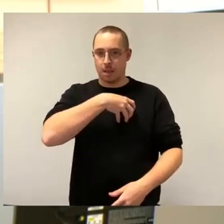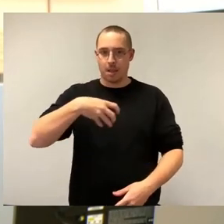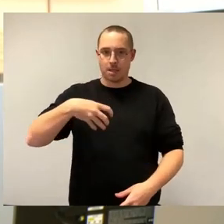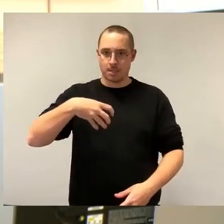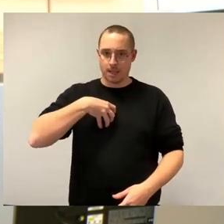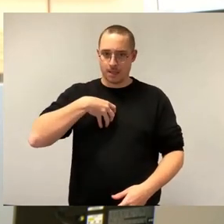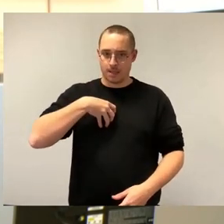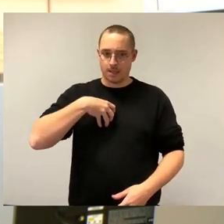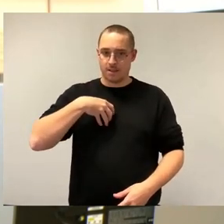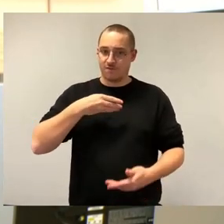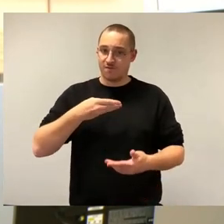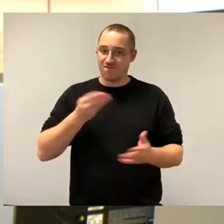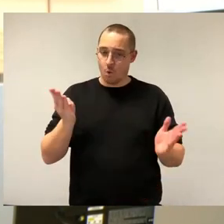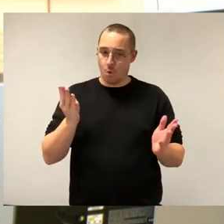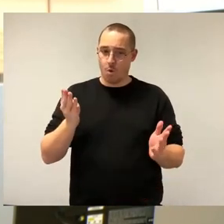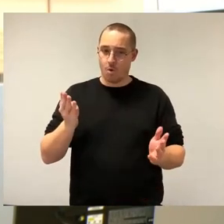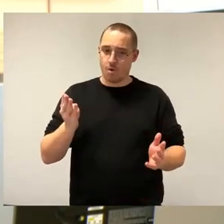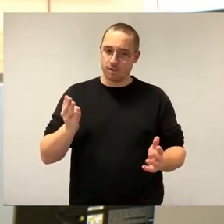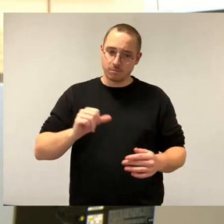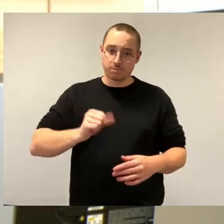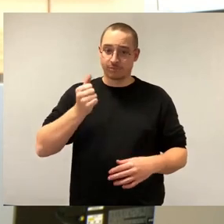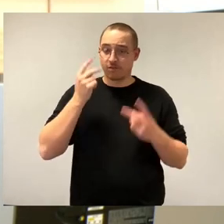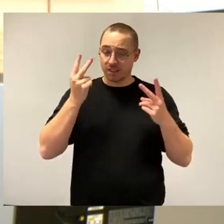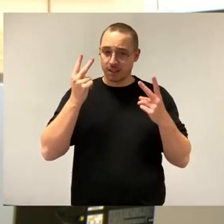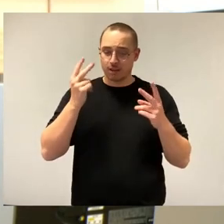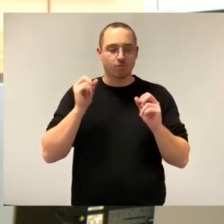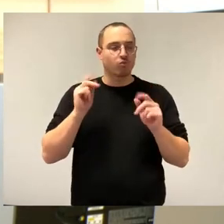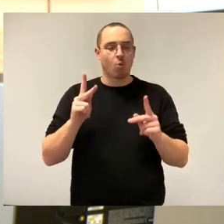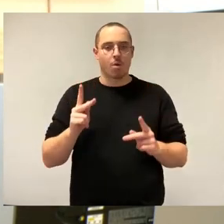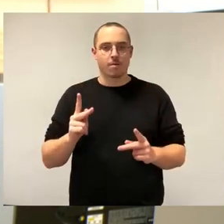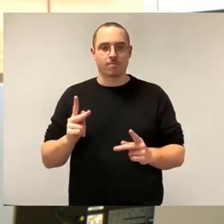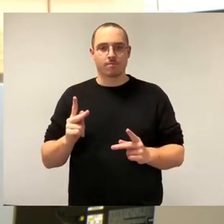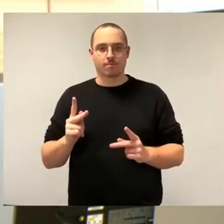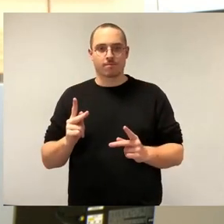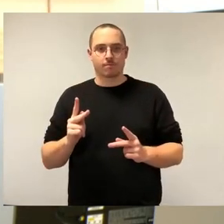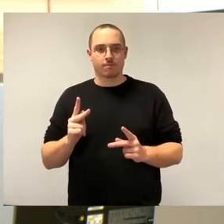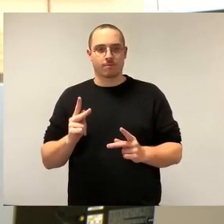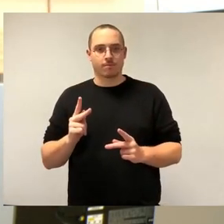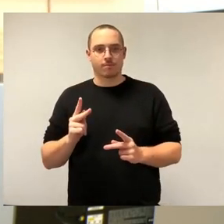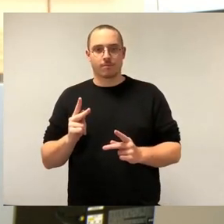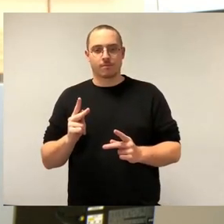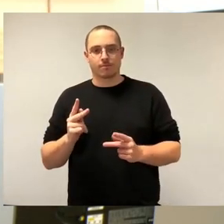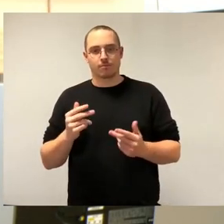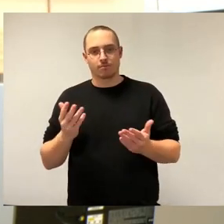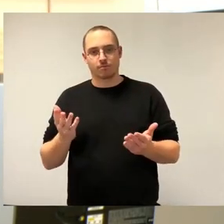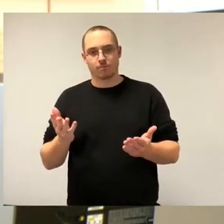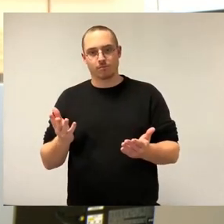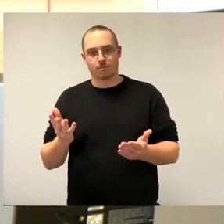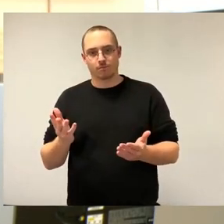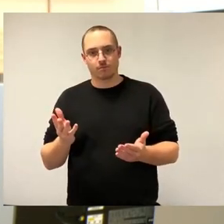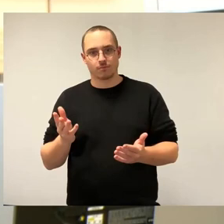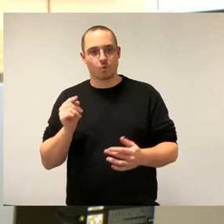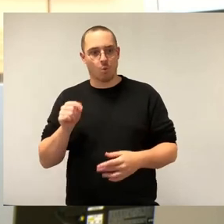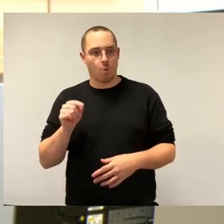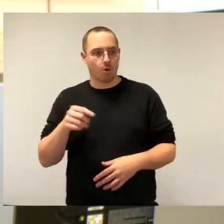der Mitteilungspflicht relevant sind. Die Stadt Dresden hat mittlerweile den 13. Mietspiegel rausgebracht. Alle zwei